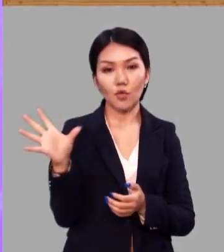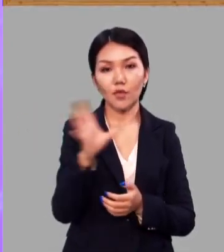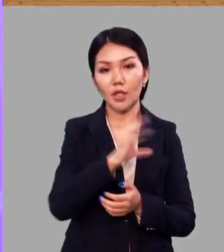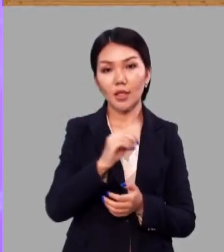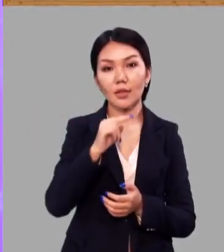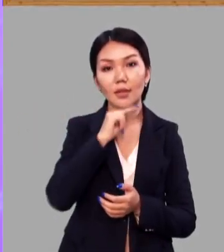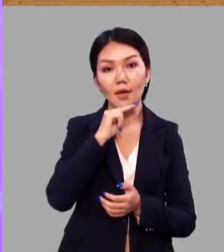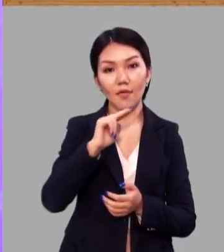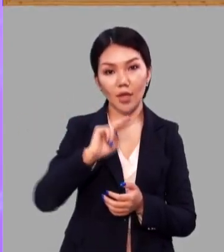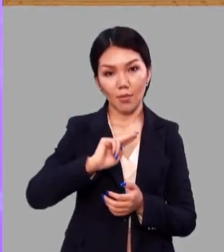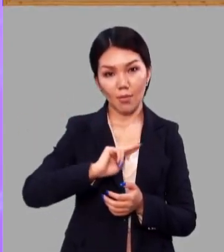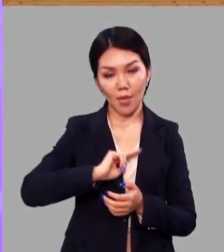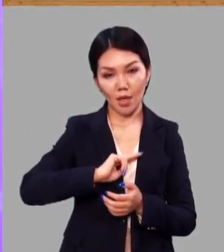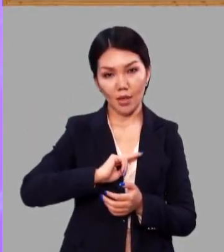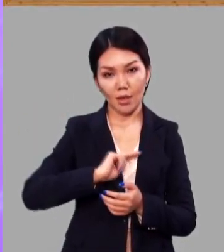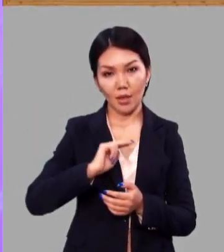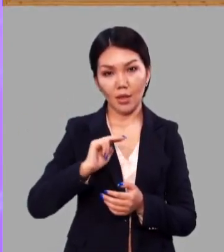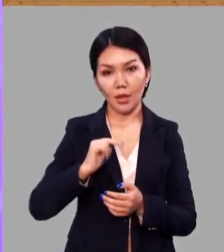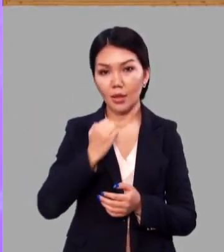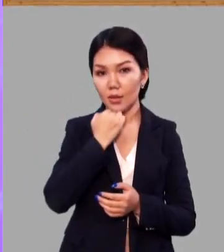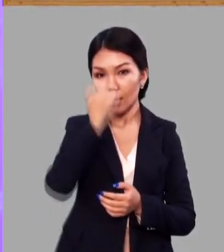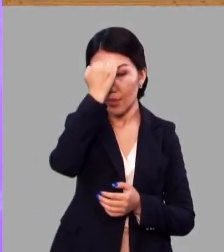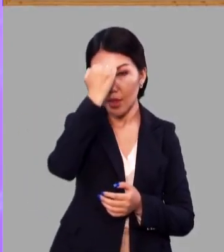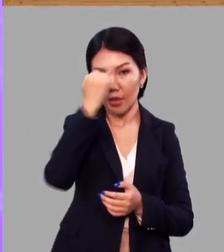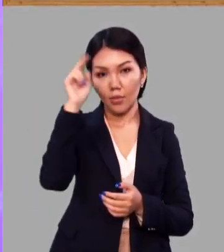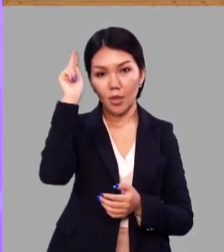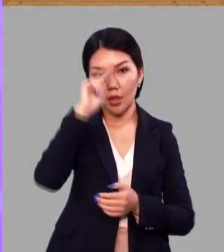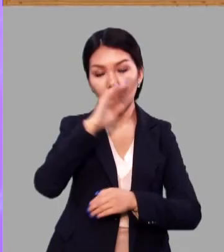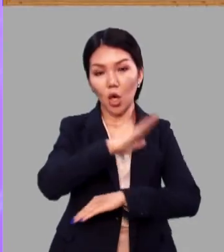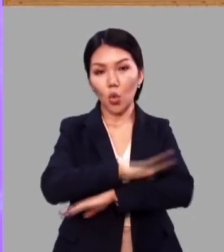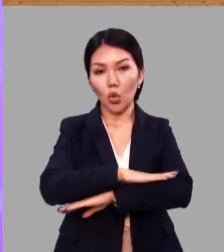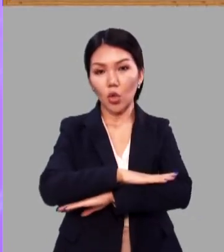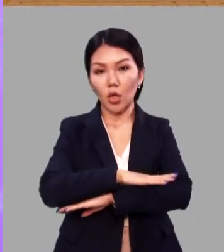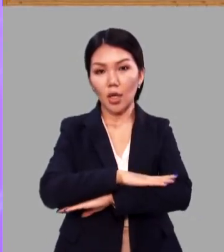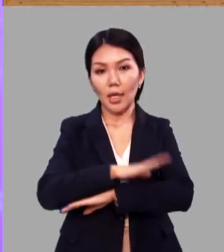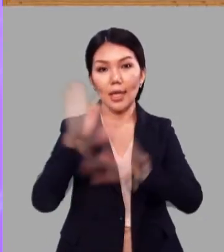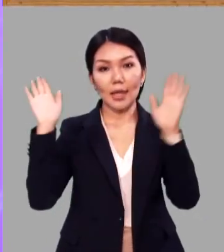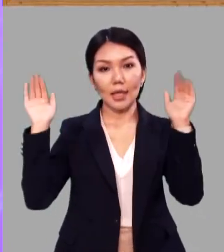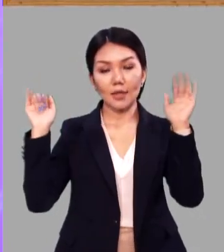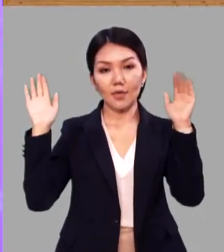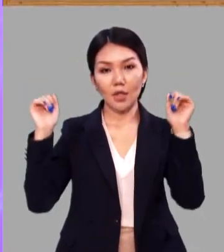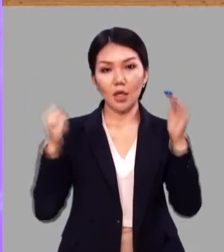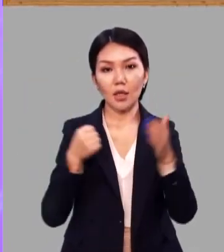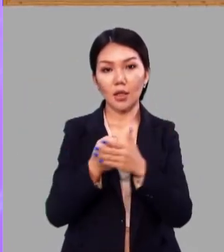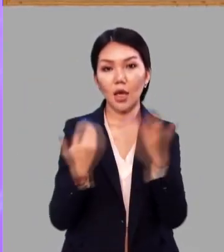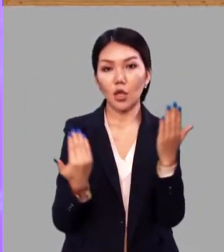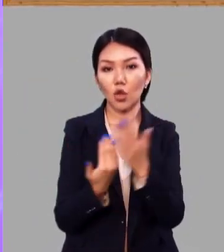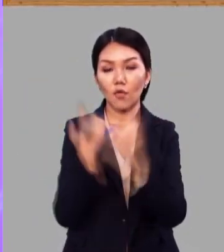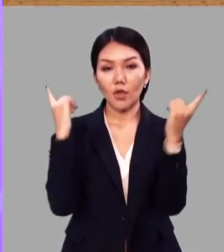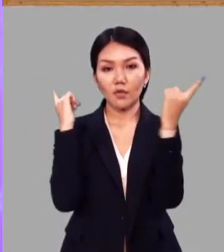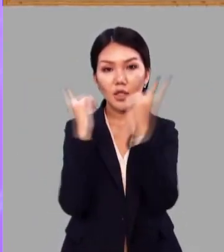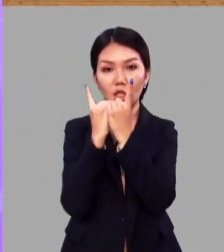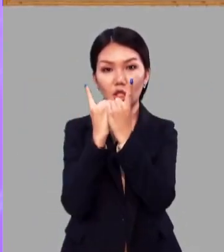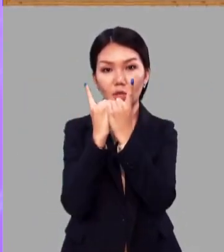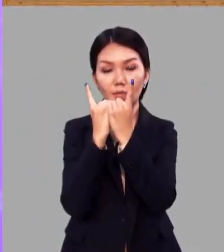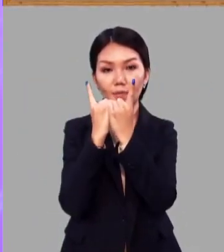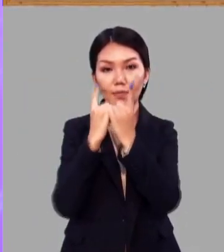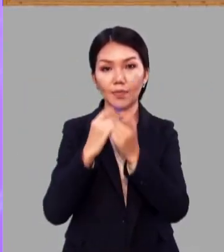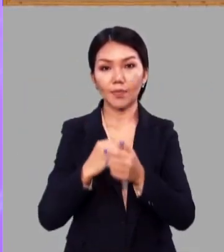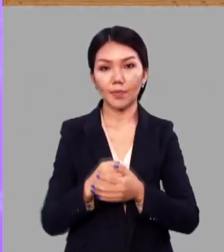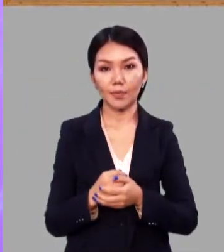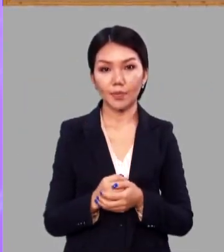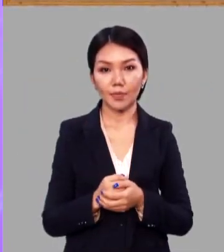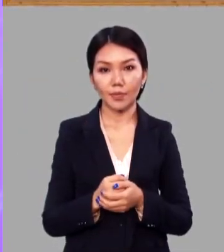благодарю всех за внимание. Спасибо за урок. До свидания. До новых